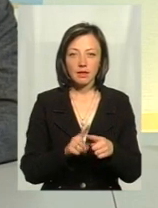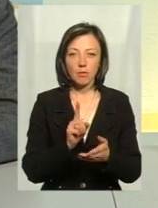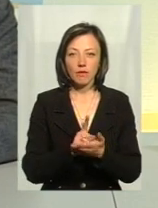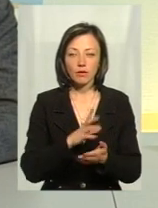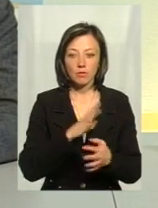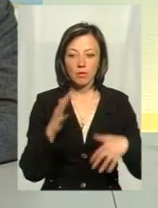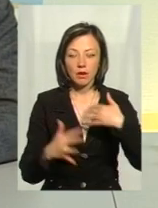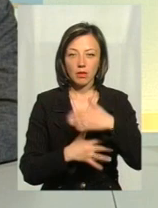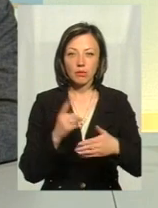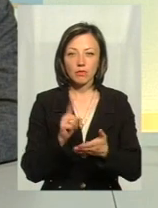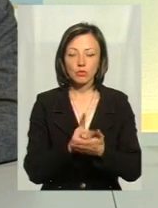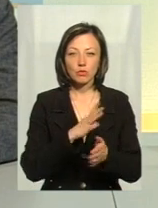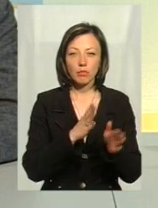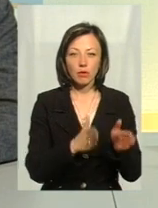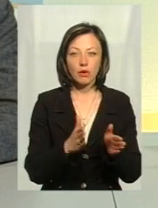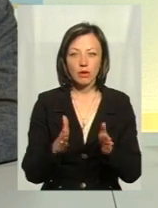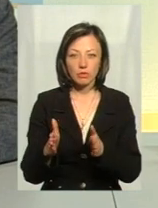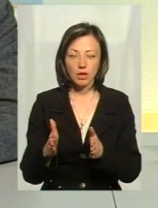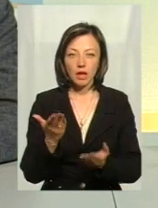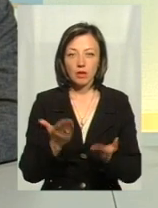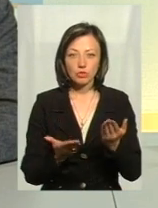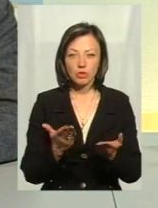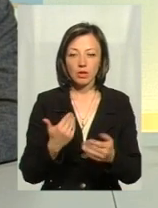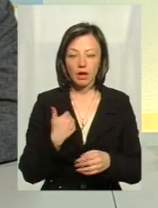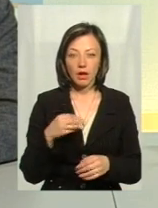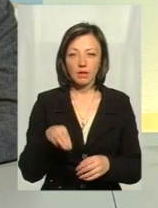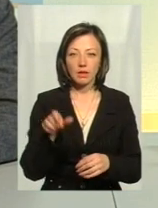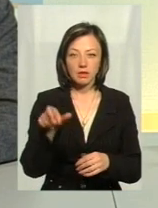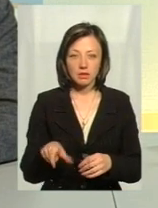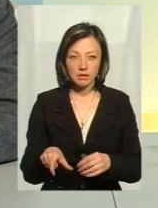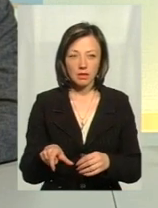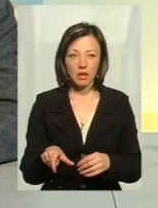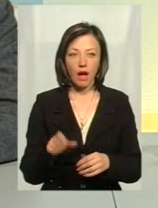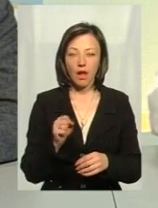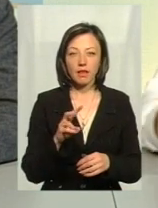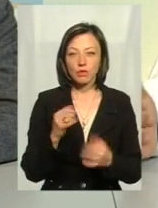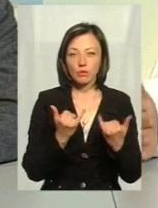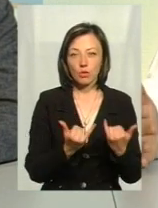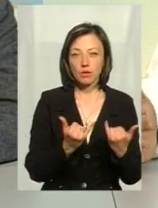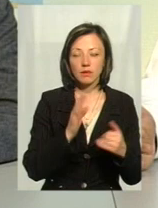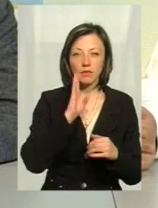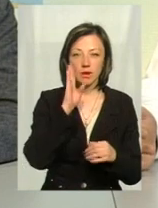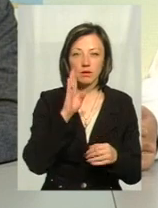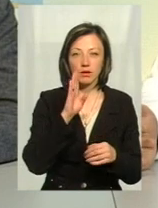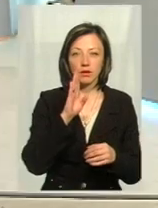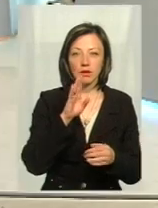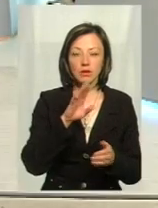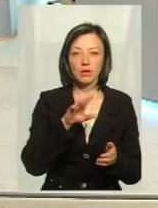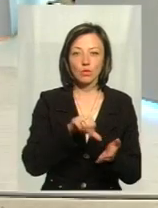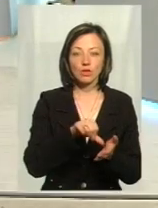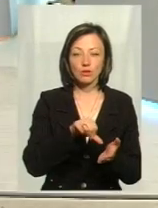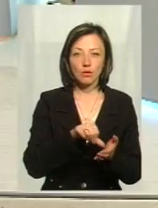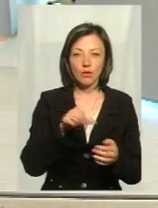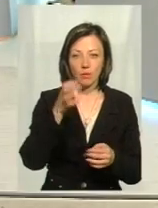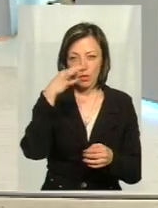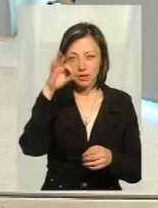бути бардак, повинен бути порядок. Якщо я таксіст, значить я таксіст. А не я сьогодні вранці участковий, після обіда